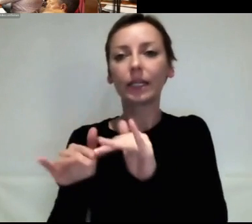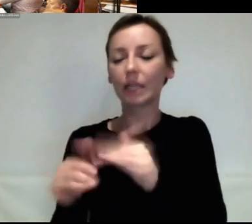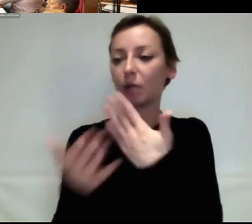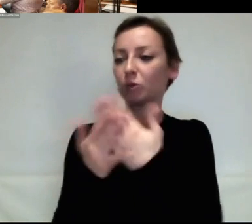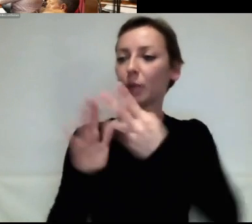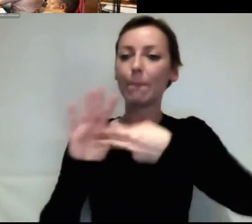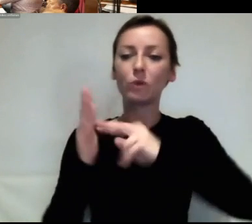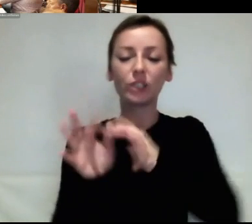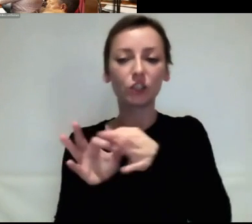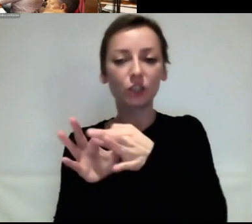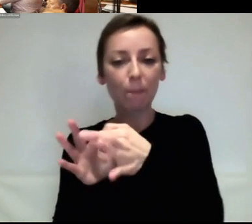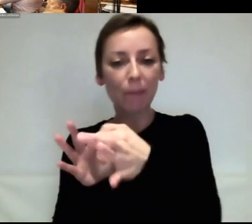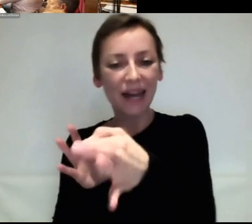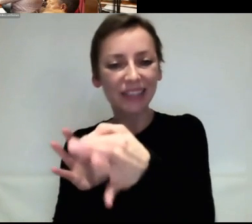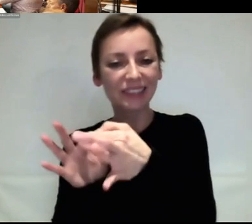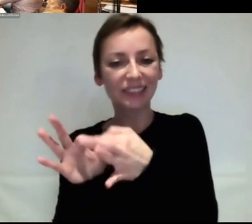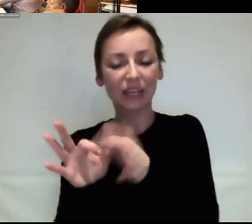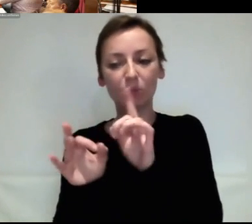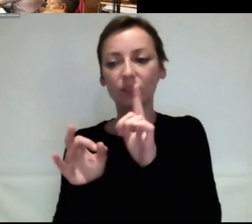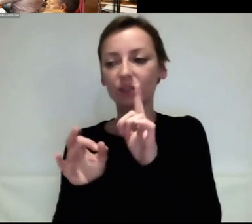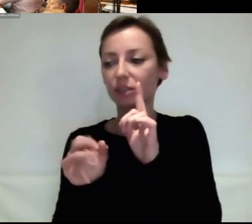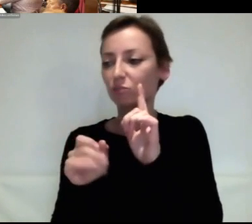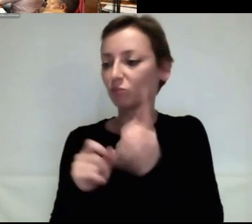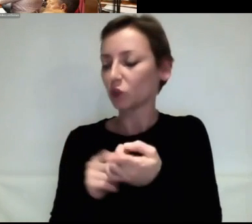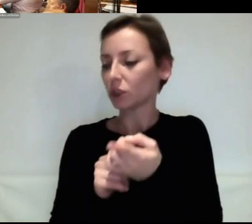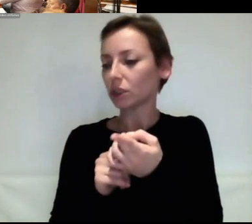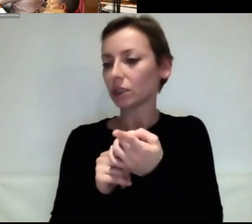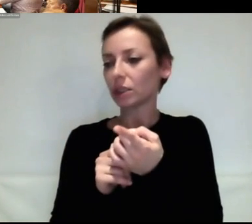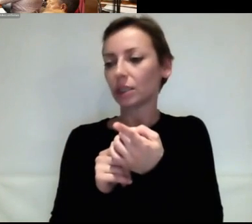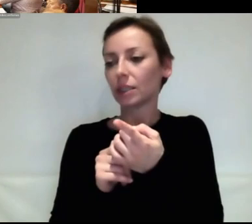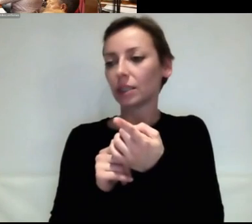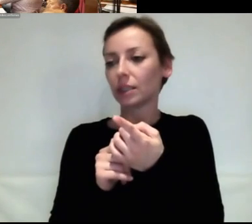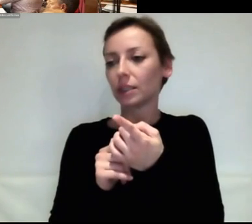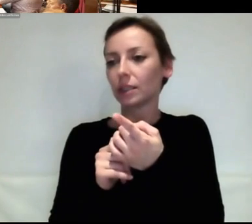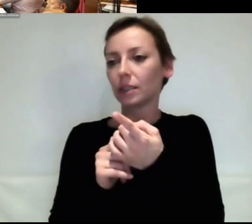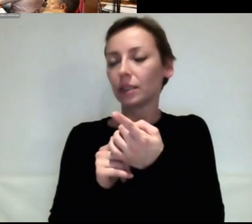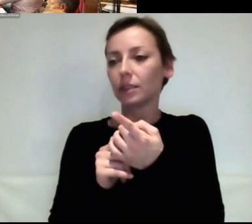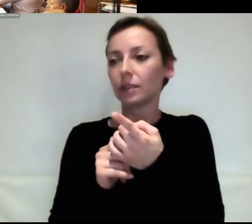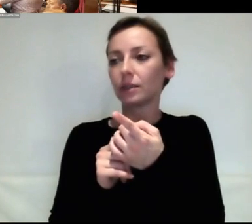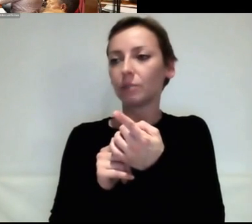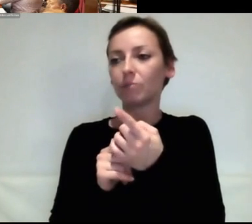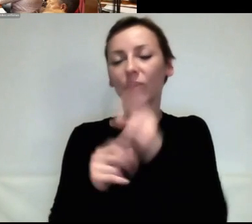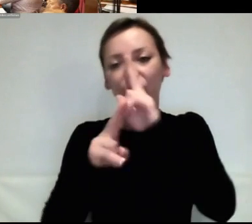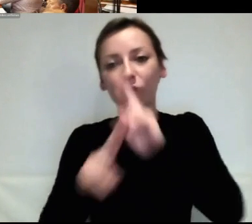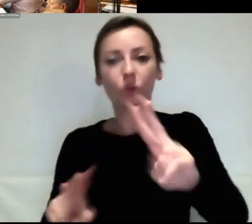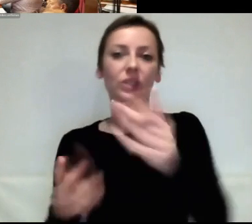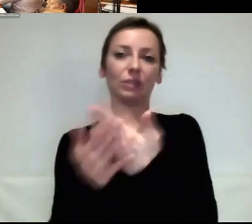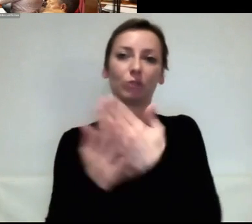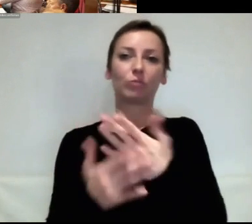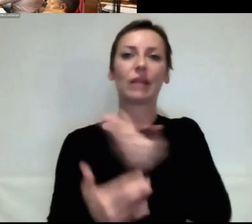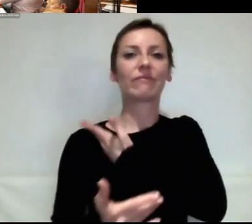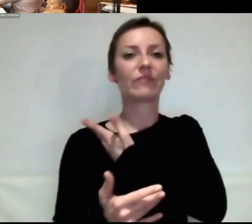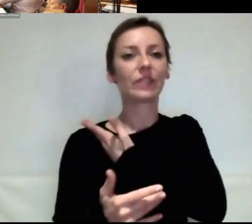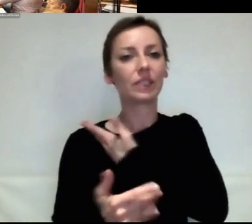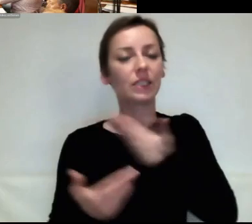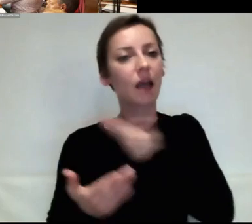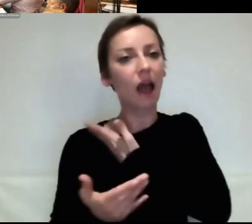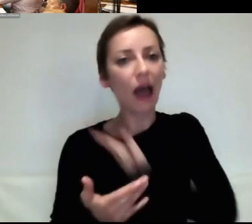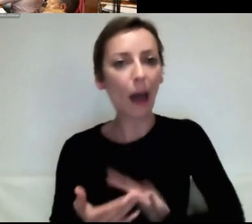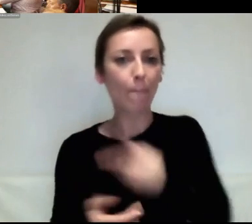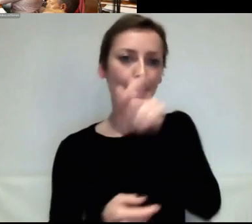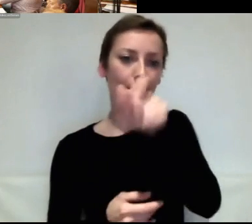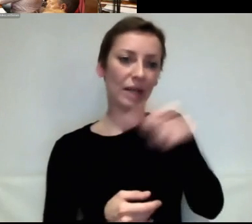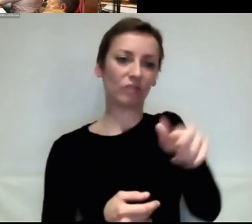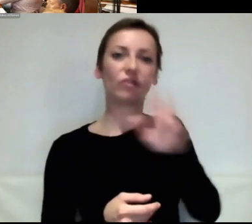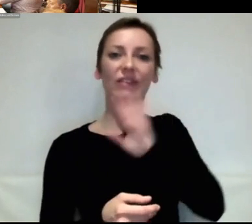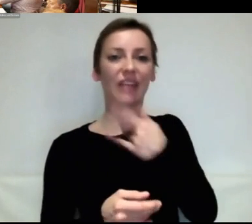ärme Menschen besonders stark treffen können. Nur ein interessantes Beispiel